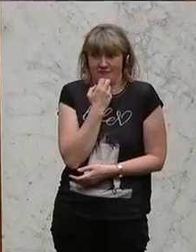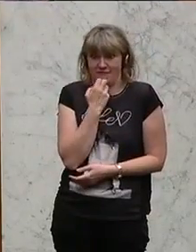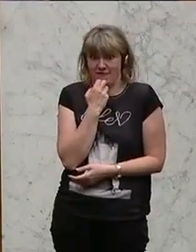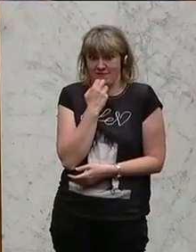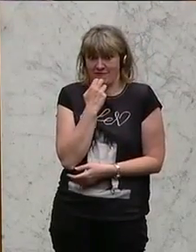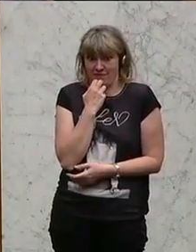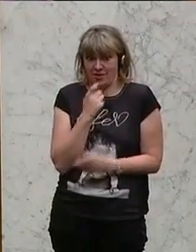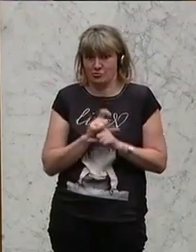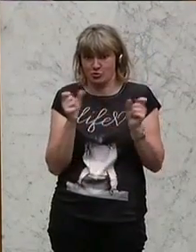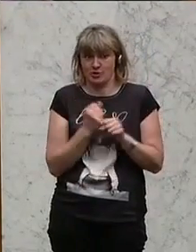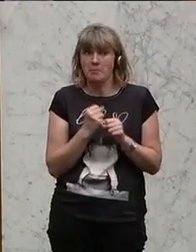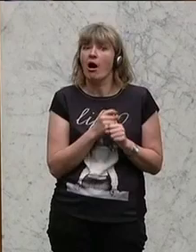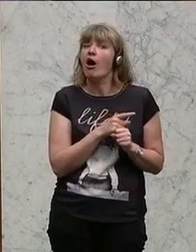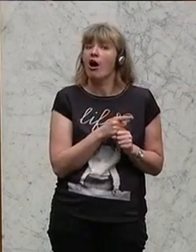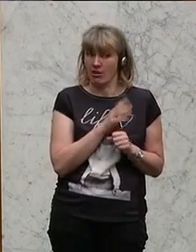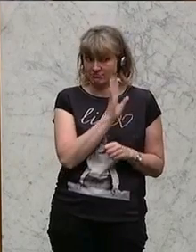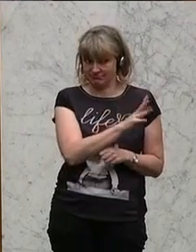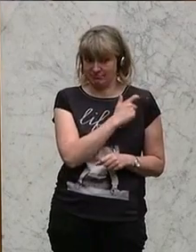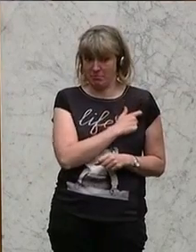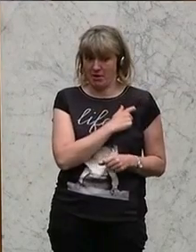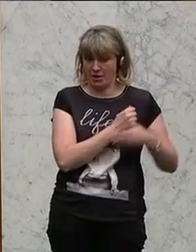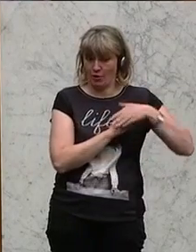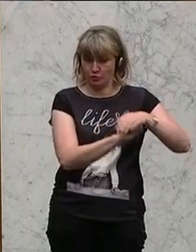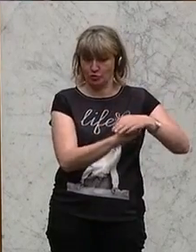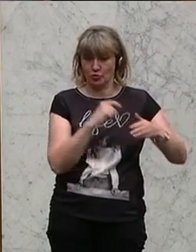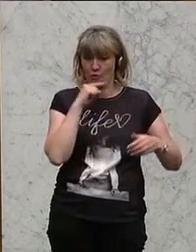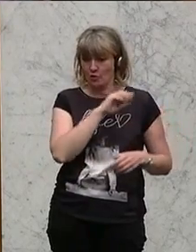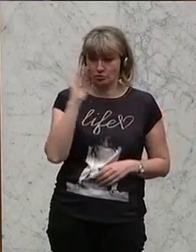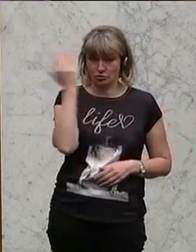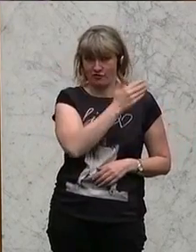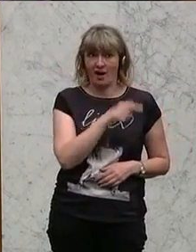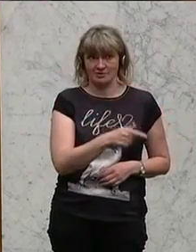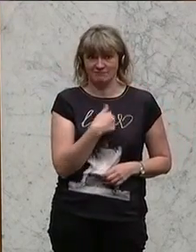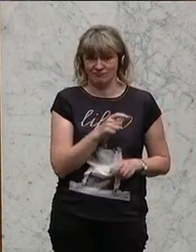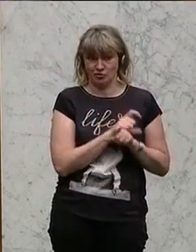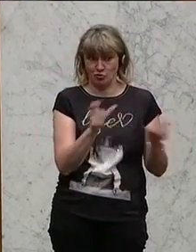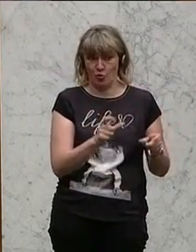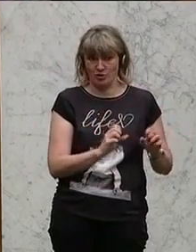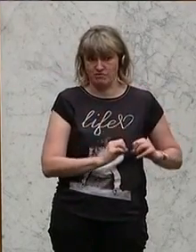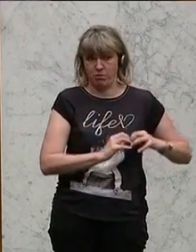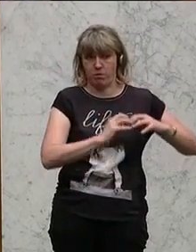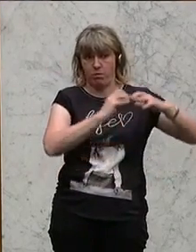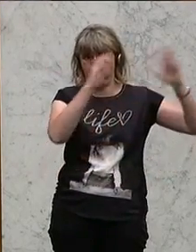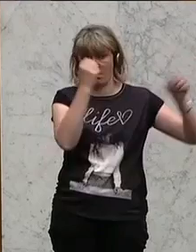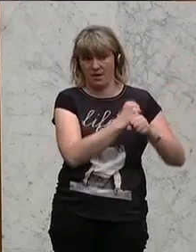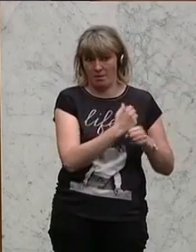maßgeblicher Unterstützung ihrer Fraktion, das heißt Rot und Schwarz, haben hier die Schulden fabriziert.